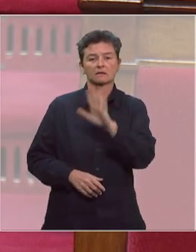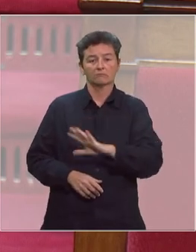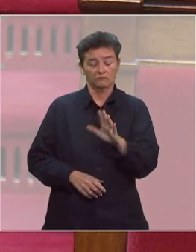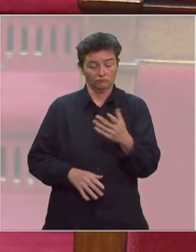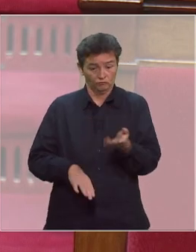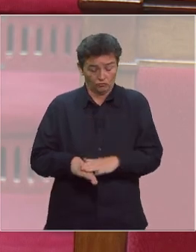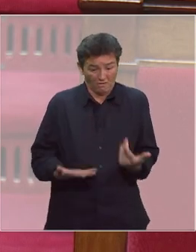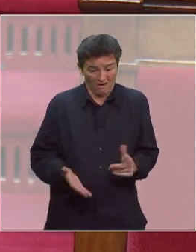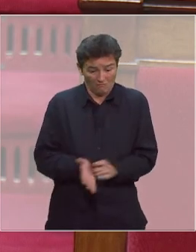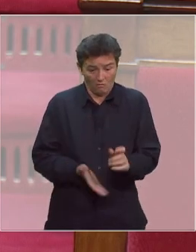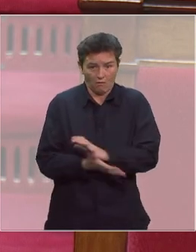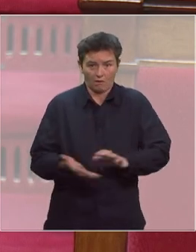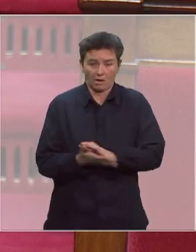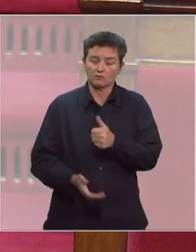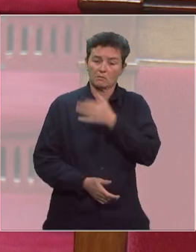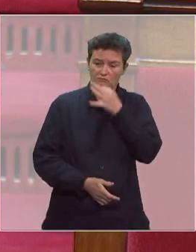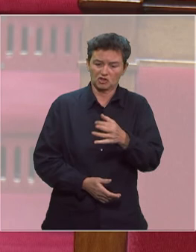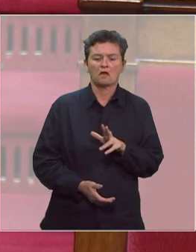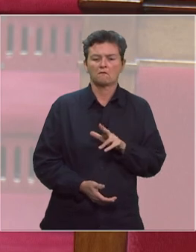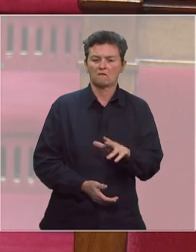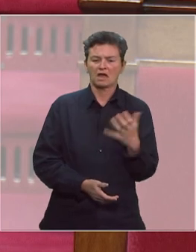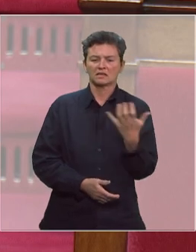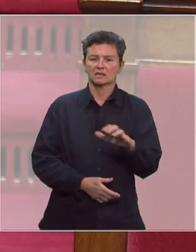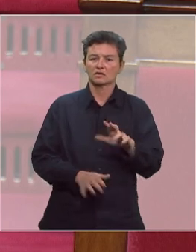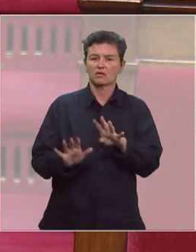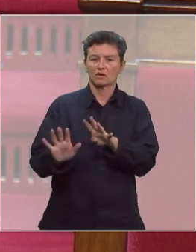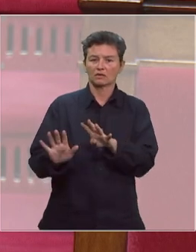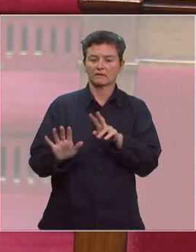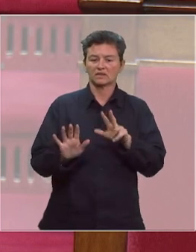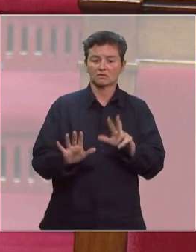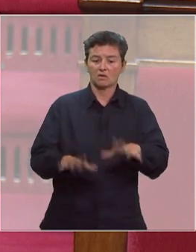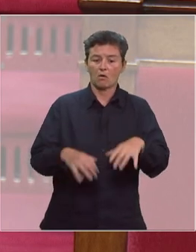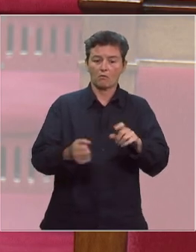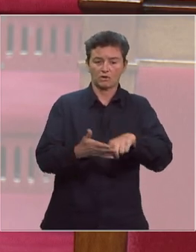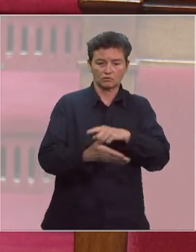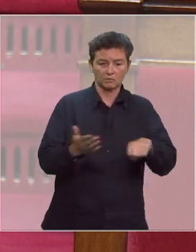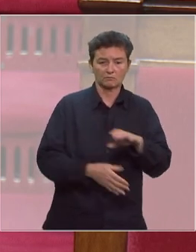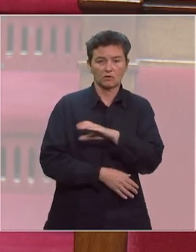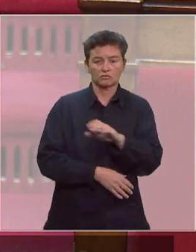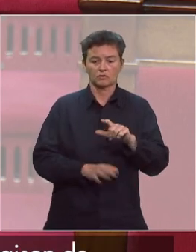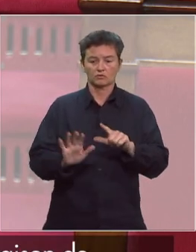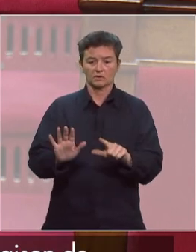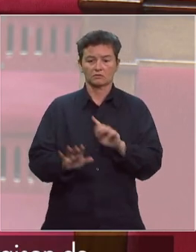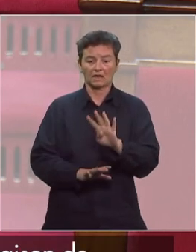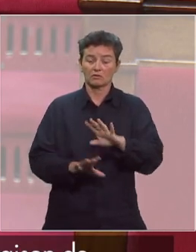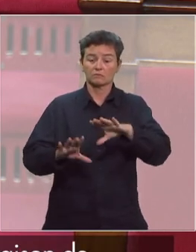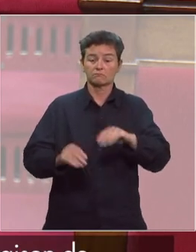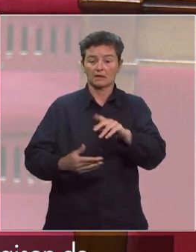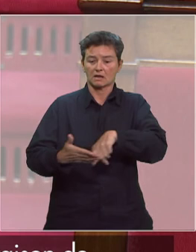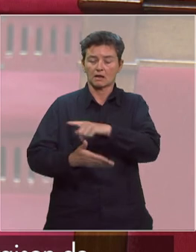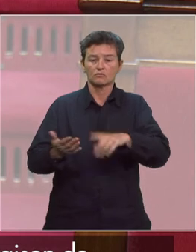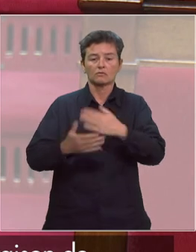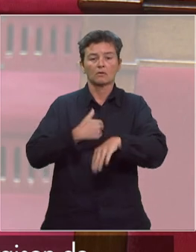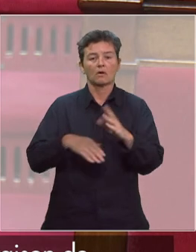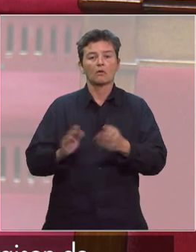pleine crise sanitaire la suppression de 598 emplois et de 174 lits à l'hôpital de Nancy.